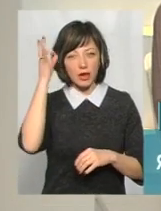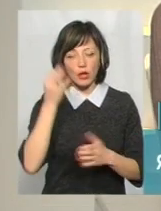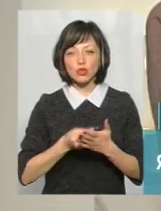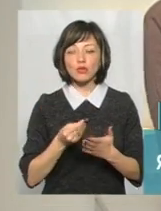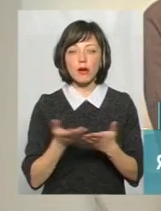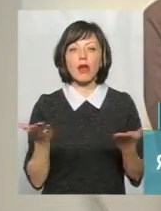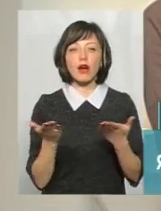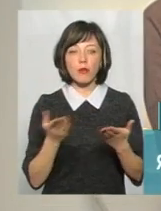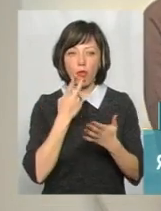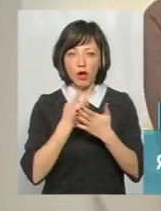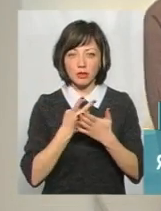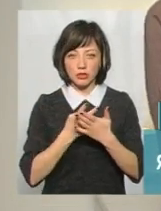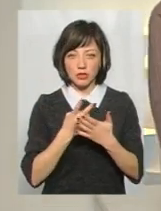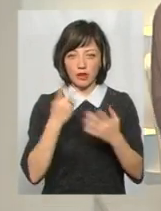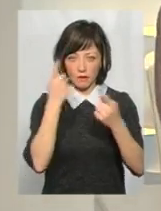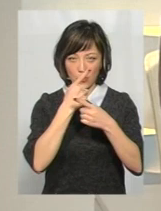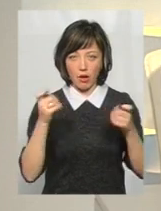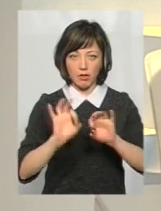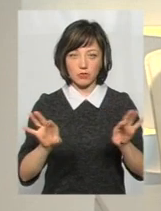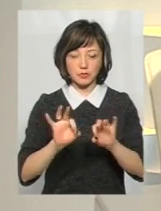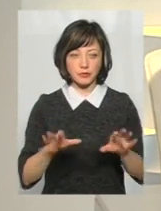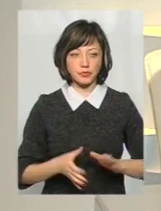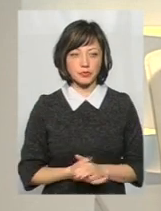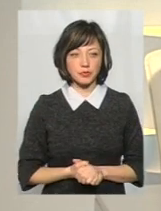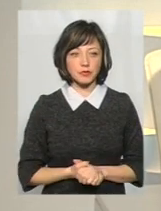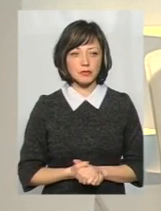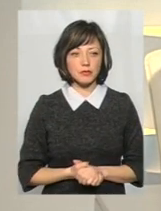суми йдеться. Ми покажемо інфографіку, а ви прокоментуйте, будь ласка.